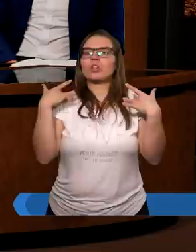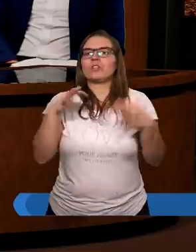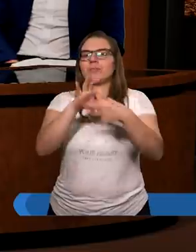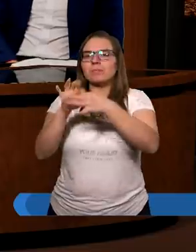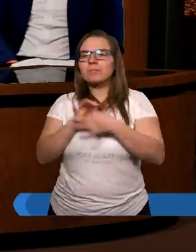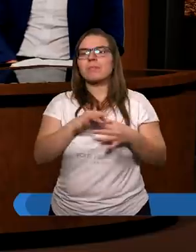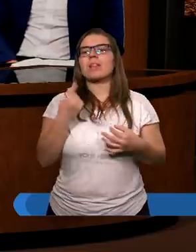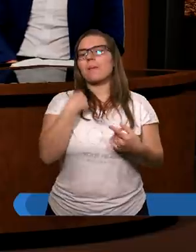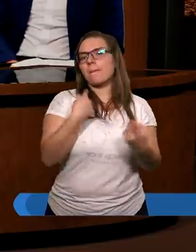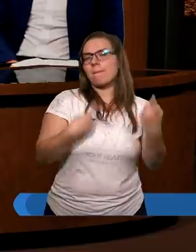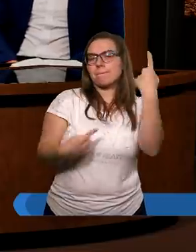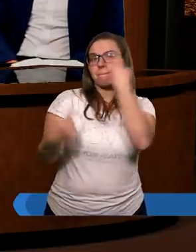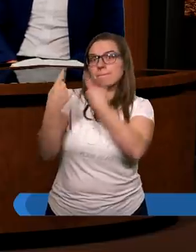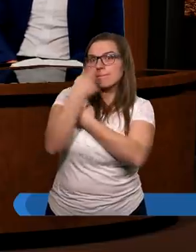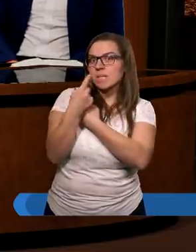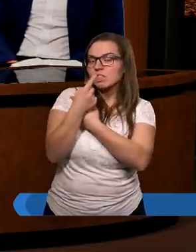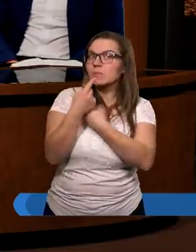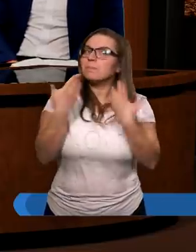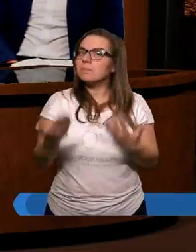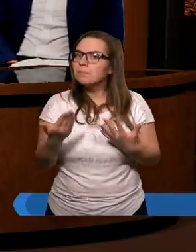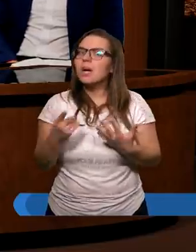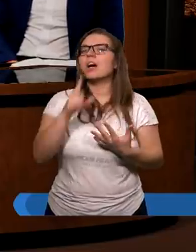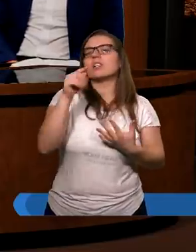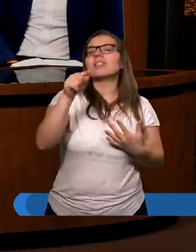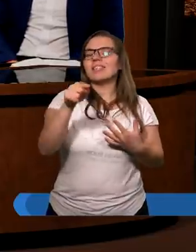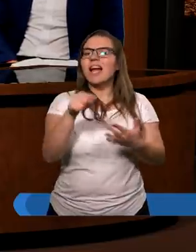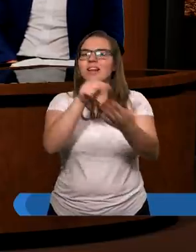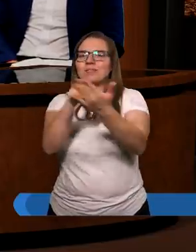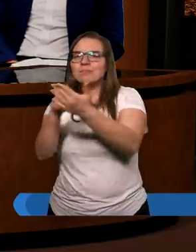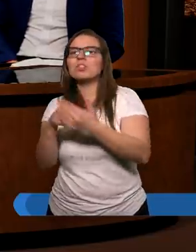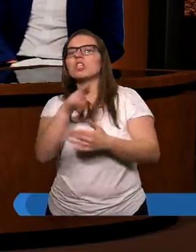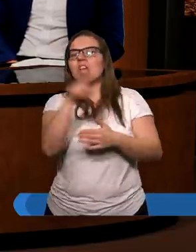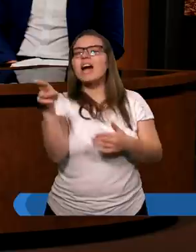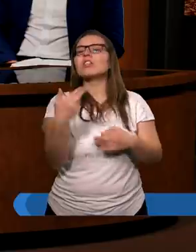Myślę, że te wytyczne, które